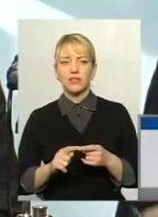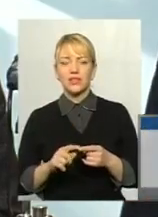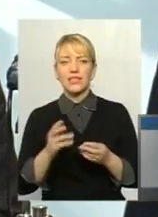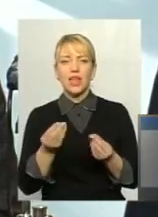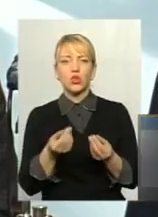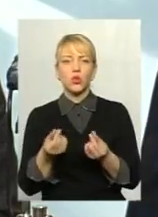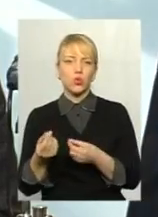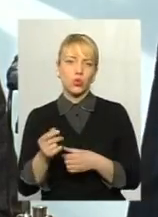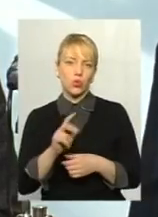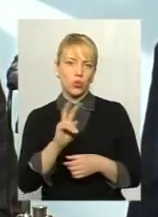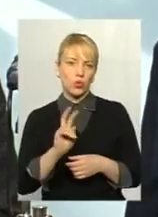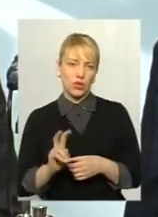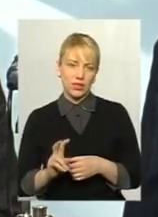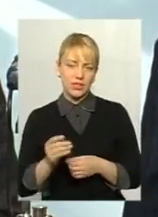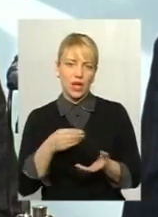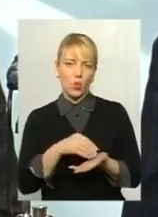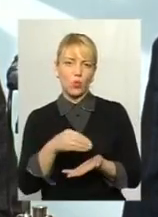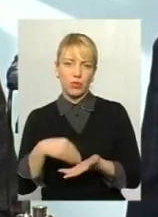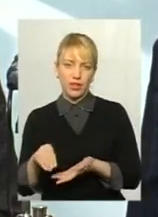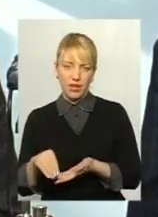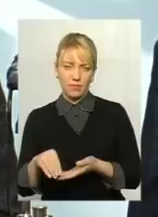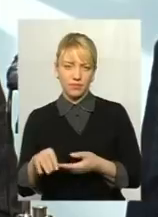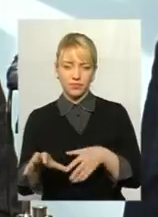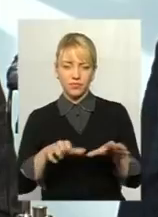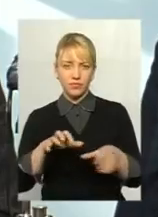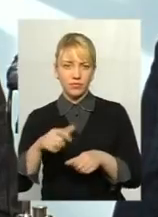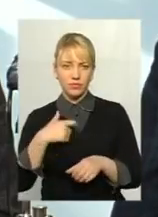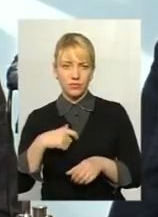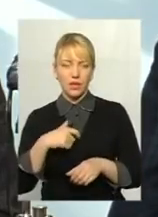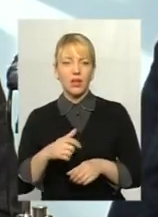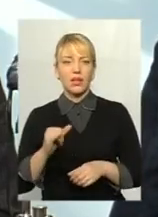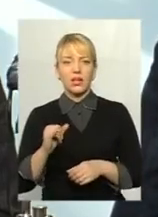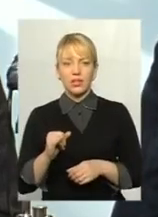куплення. Тепер в цьому.